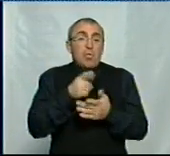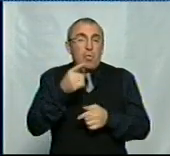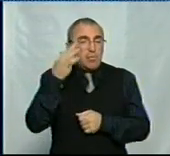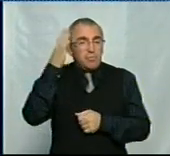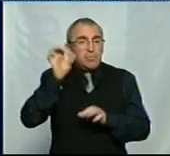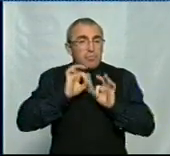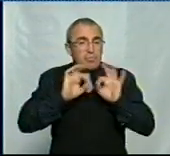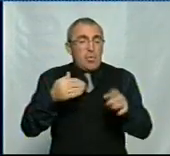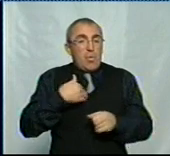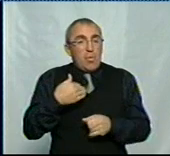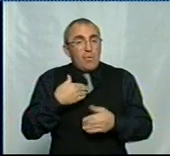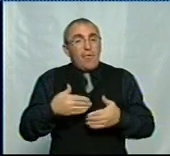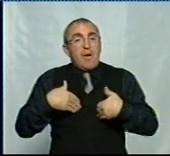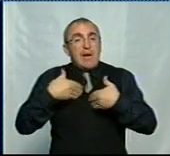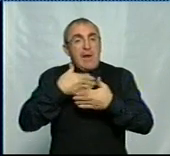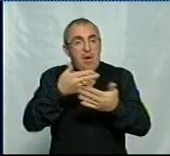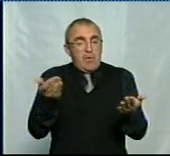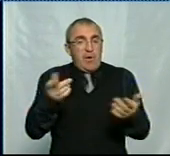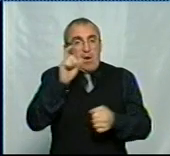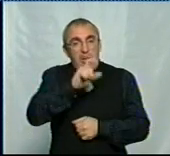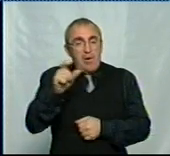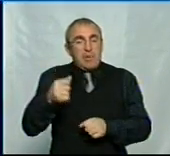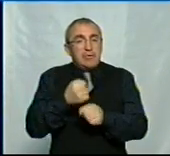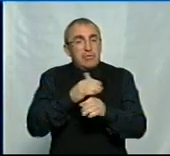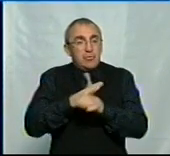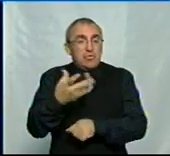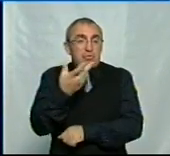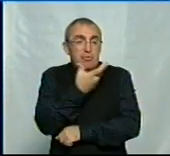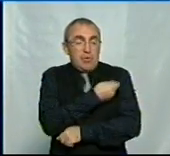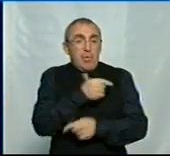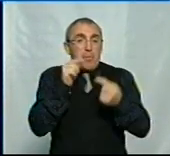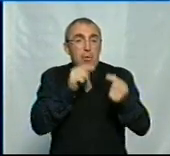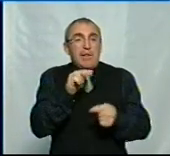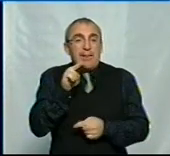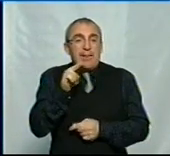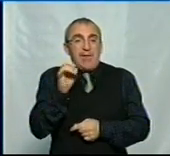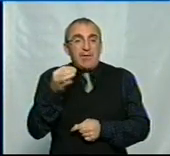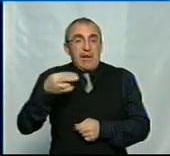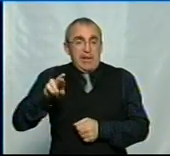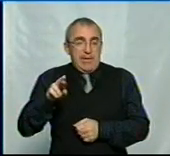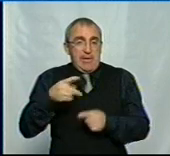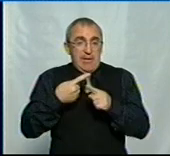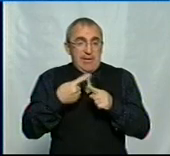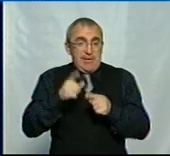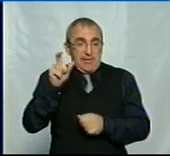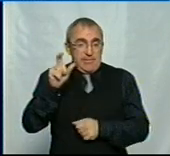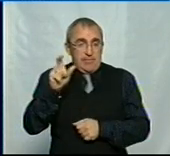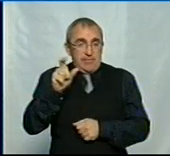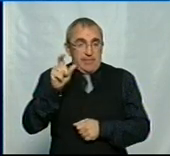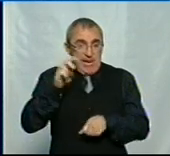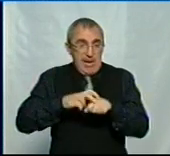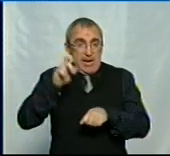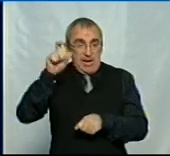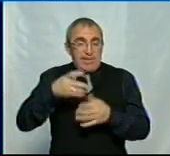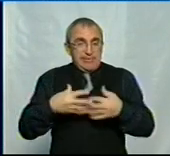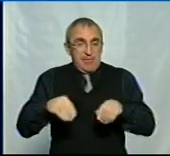знаєте, от хотів би порекомендувати глядачам зробити щеплення проти діфтерії, тому що їх лікар,